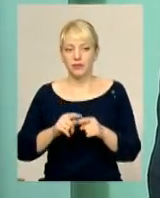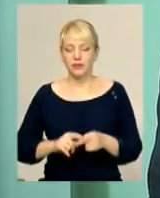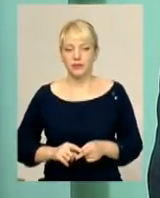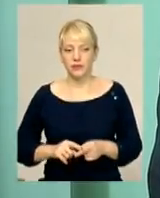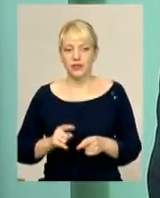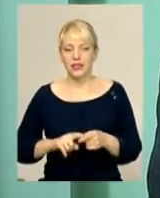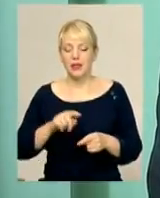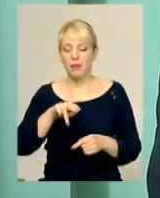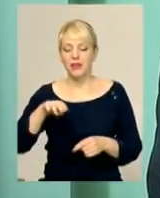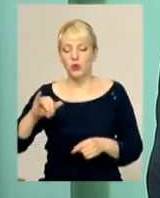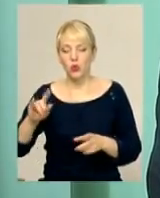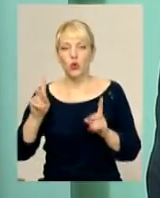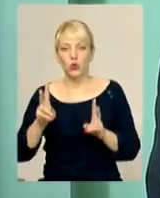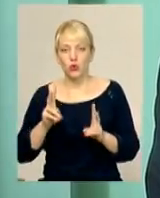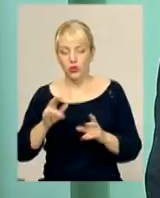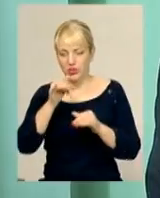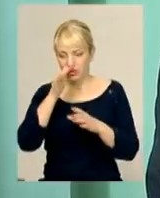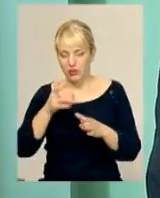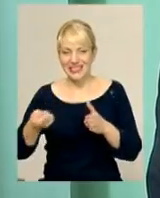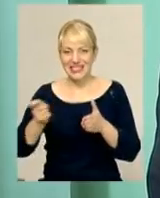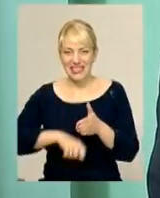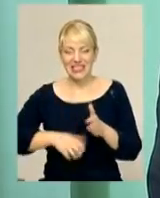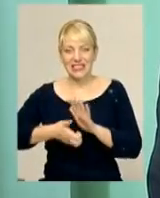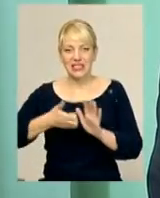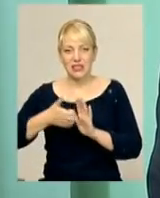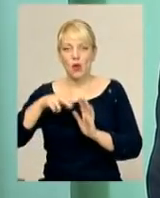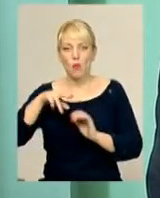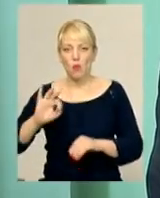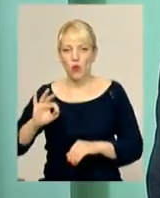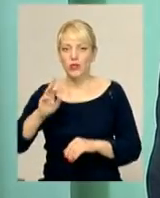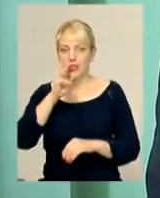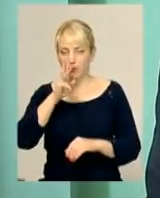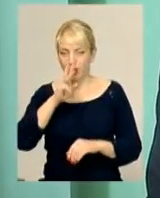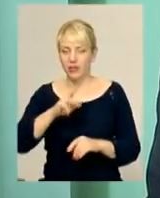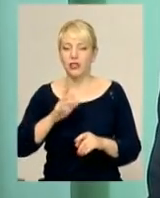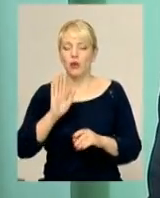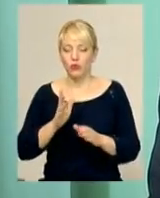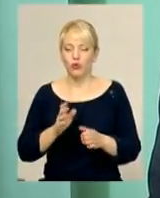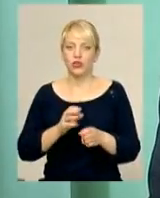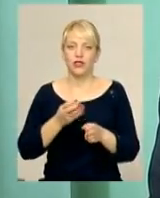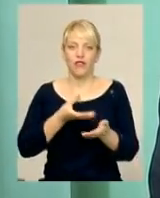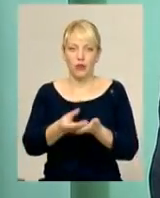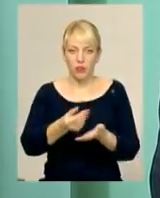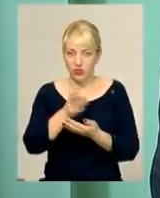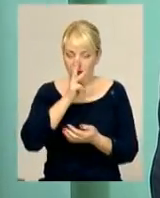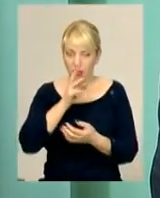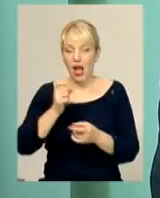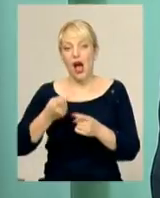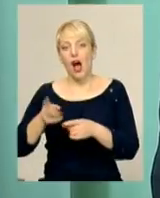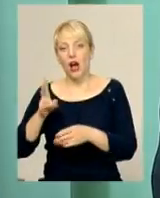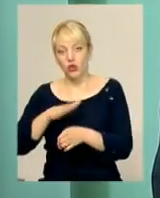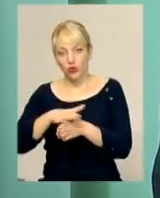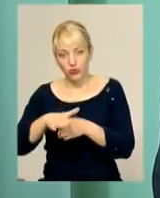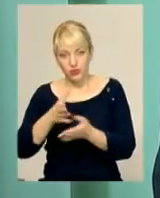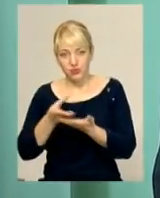Ті профтехучилища, які не зуміли закрити дефіцит по заробітній платі, закривають дефіцит по заробітній платі. А ті, які закрили дефіцит по